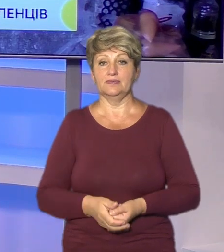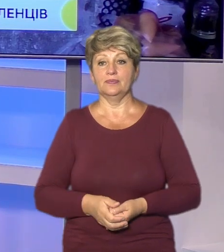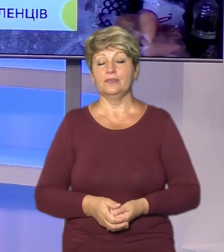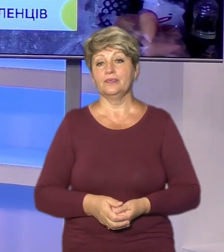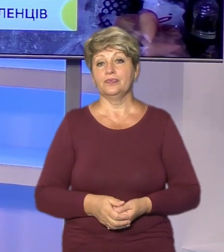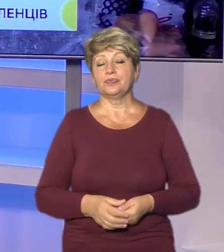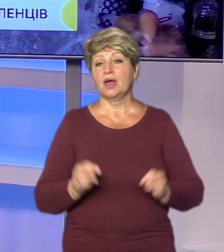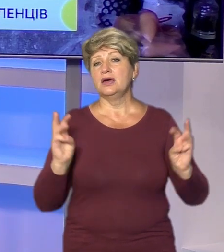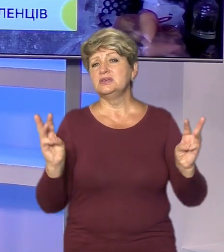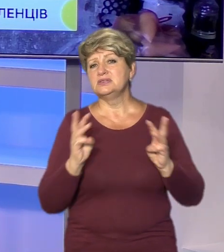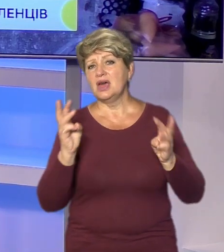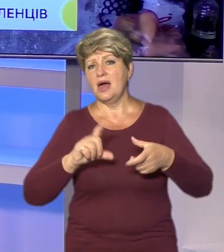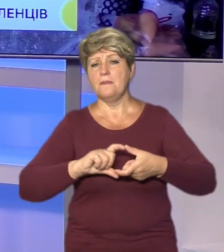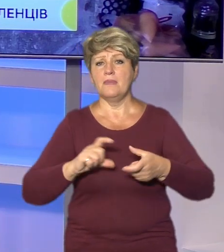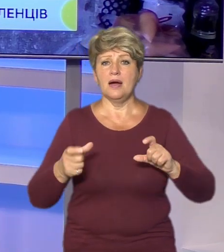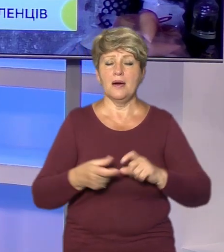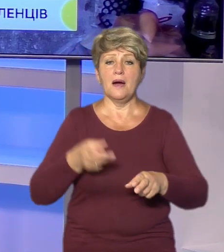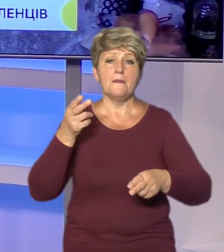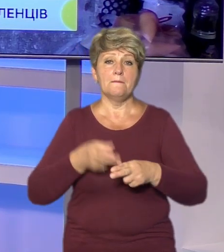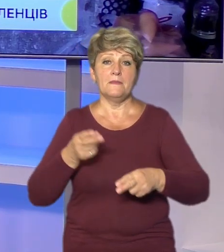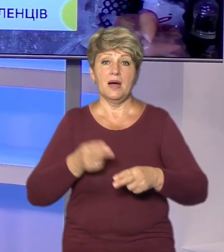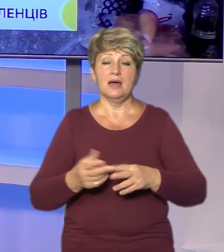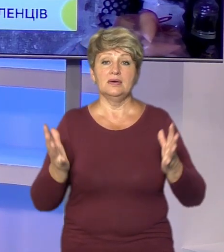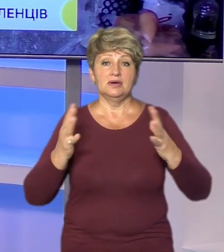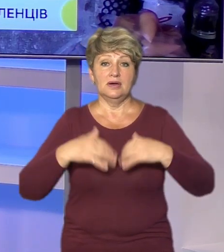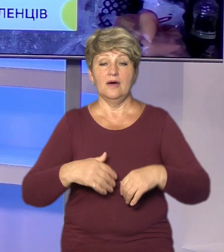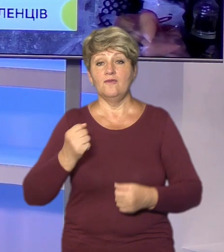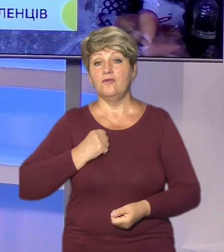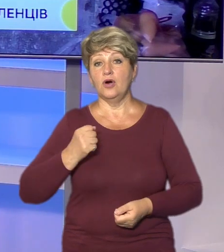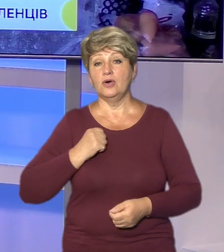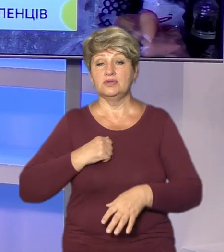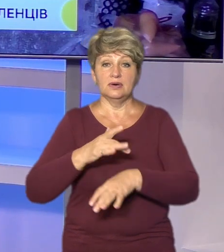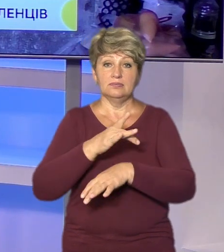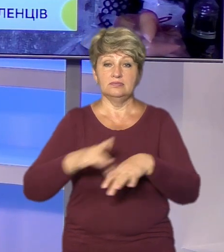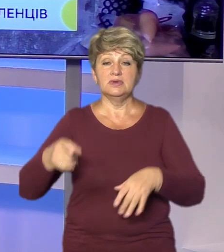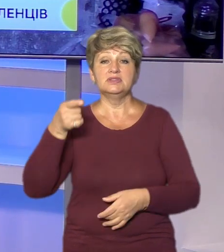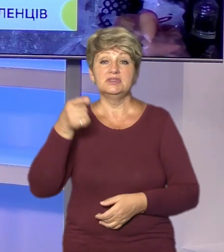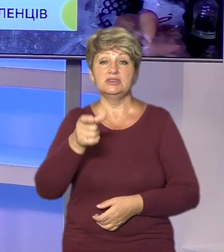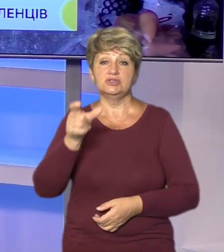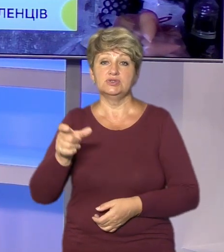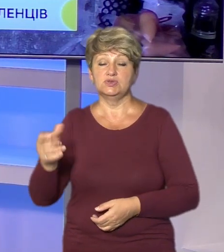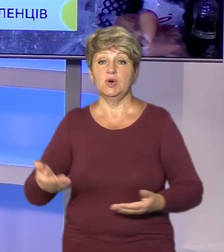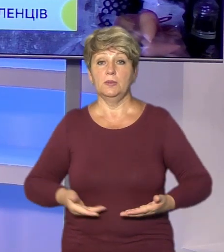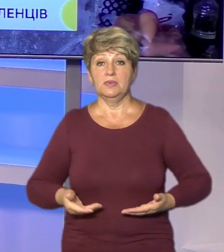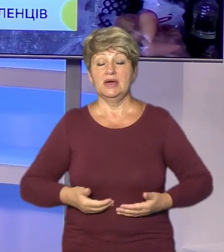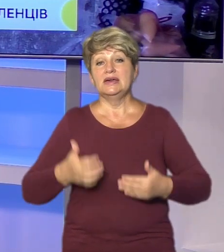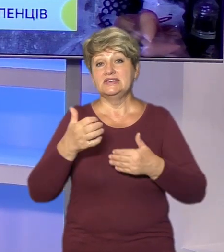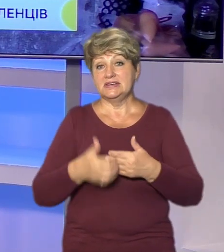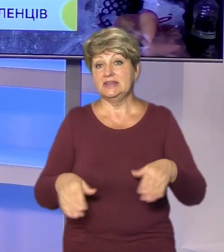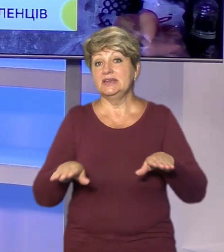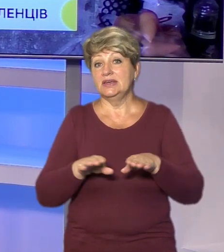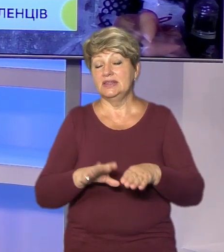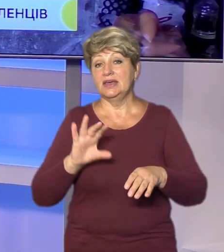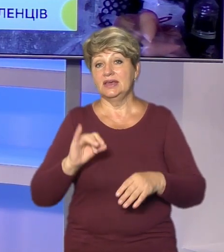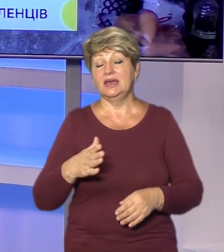Згарища, купи цегли та бетонні уламки. Війна позбавила тисячі українців житла. Серед таких – героїня нашого наступного